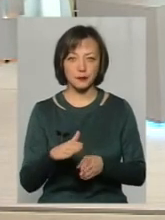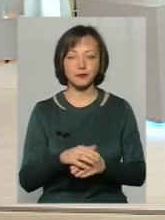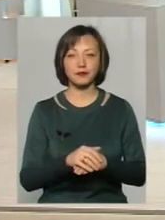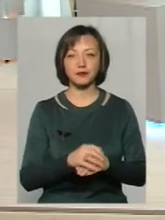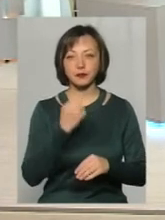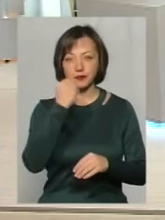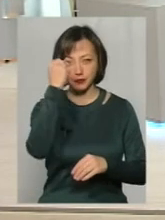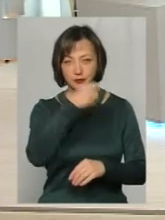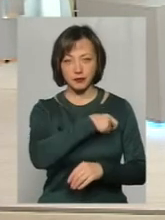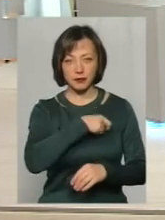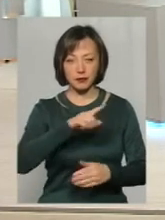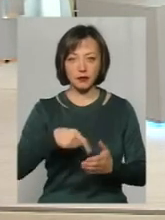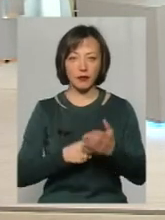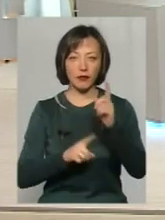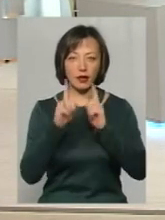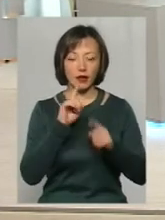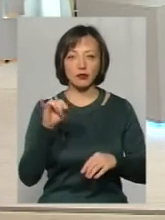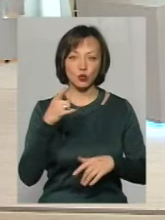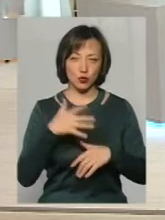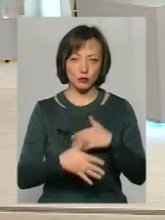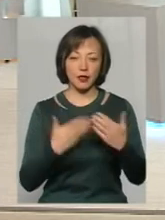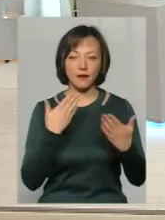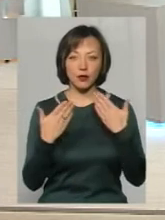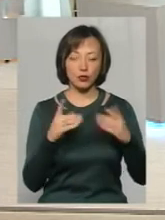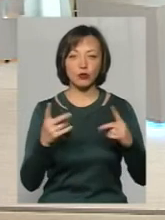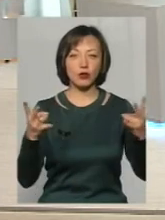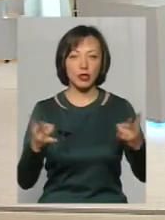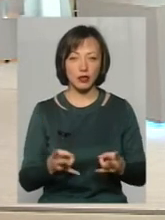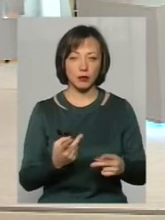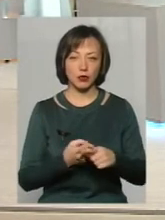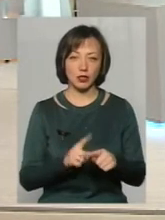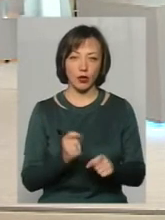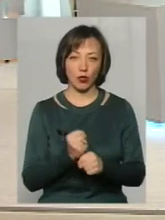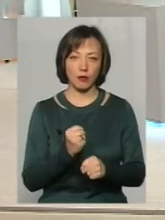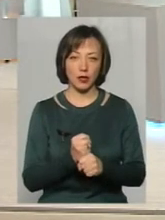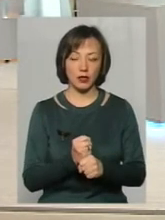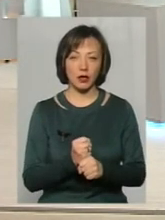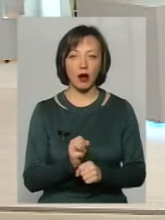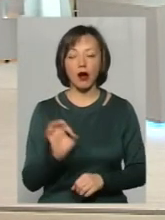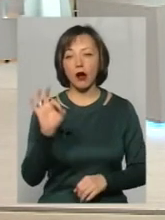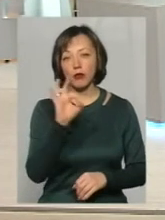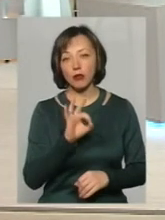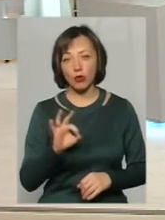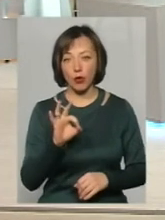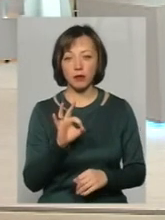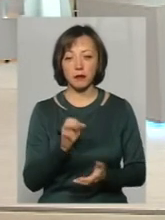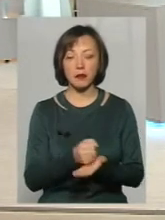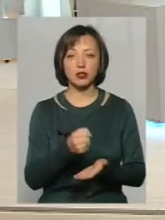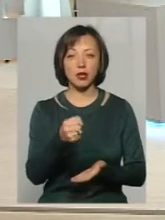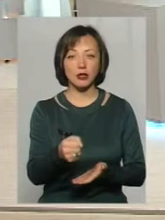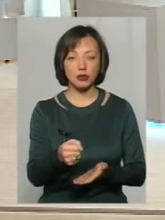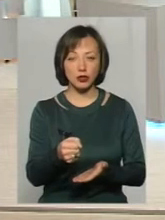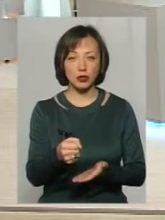Дякувати і депутатам міської ради, які з розумінням відносяться до того, що потрібно це робити. Що стосується призначення